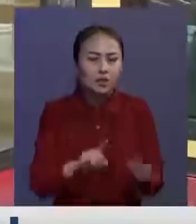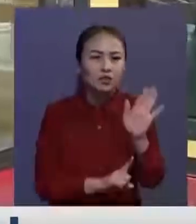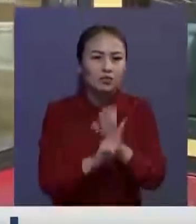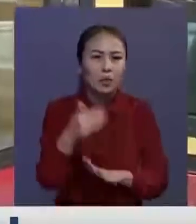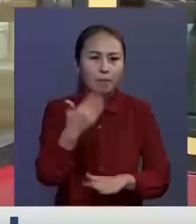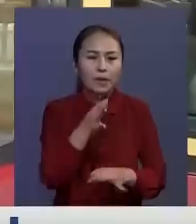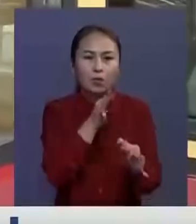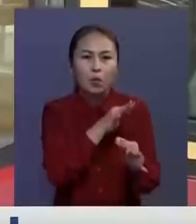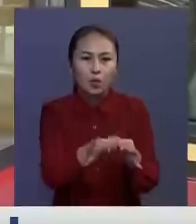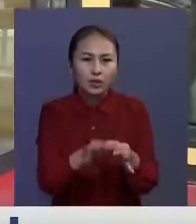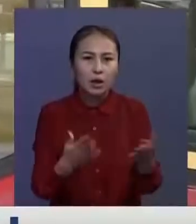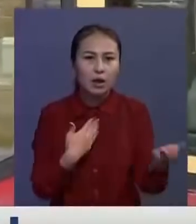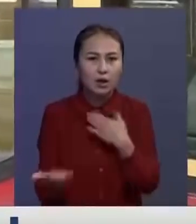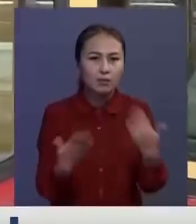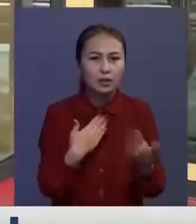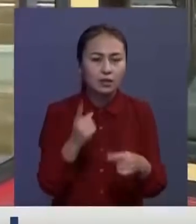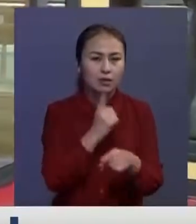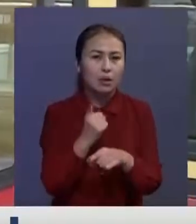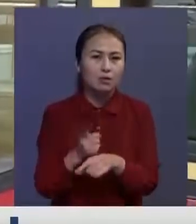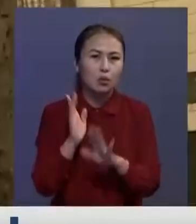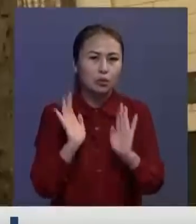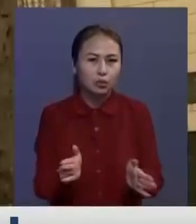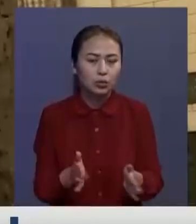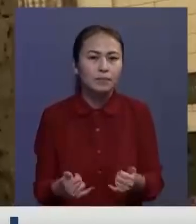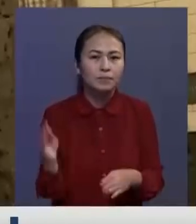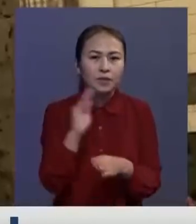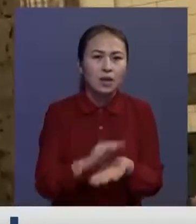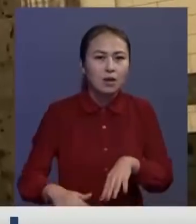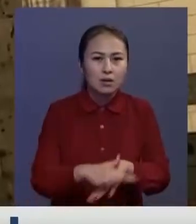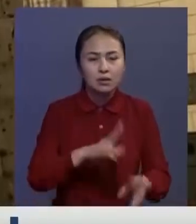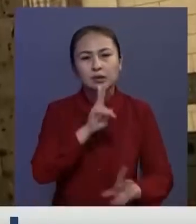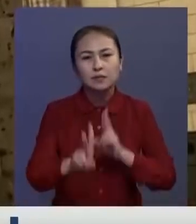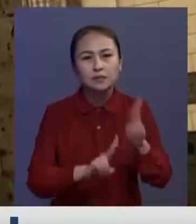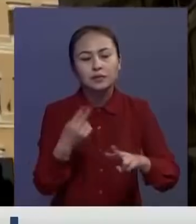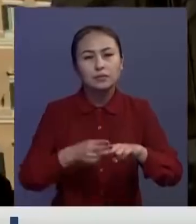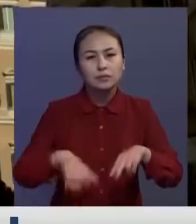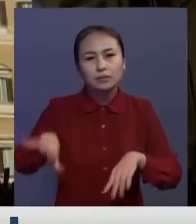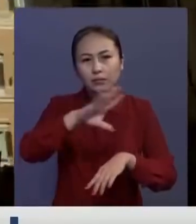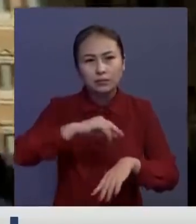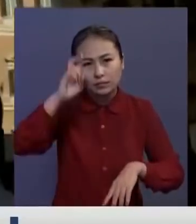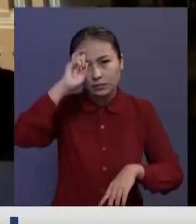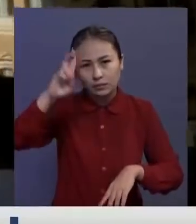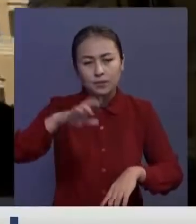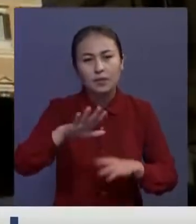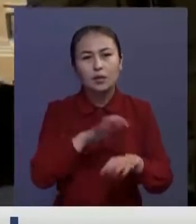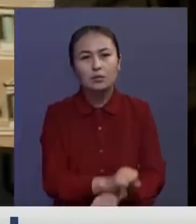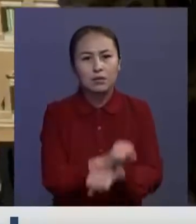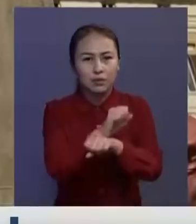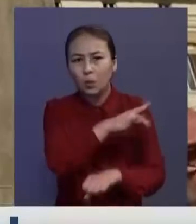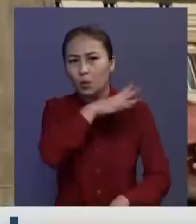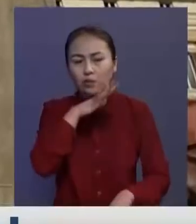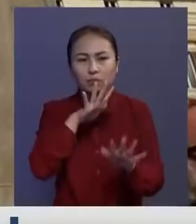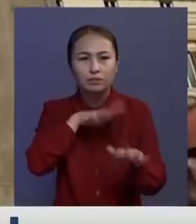елде өңірлер арасында қарымқатына шектелетін болды. Бұл қалықтың наразылығын тудырып, бүкіл ел омағында ере өлдер өтіп жатыр.